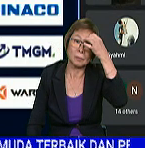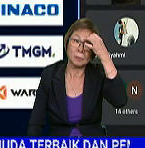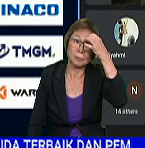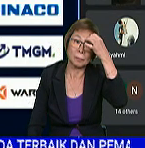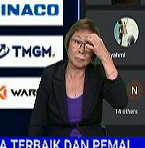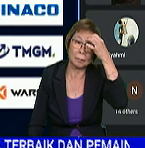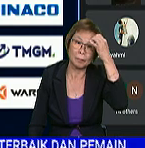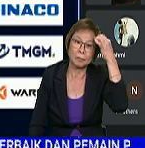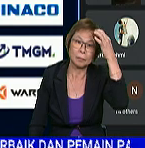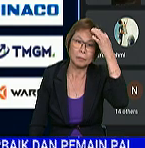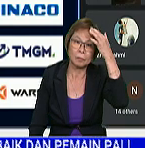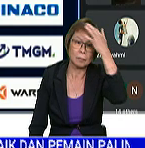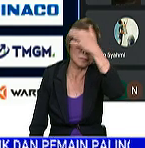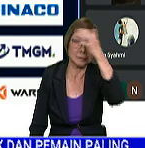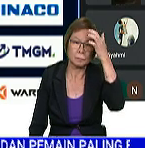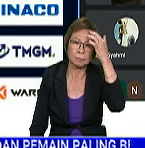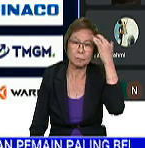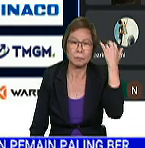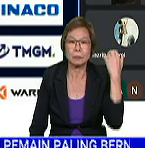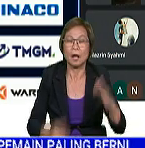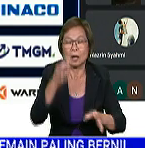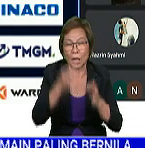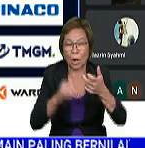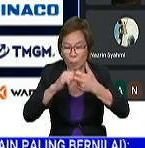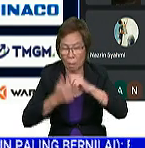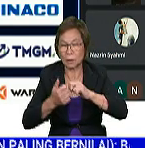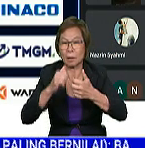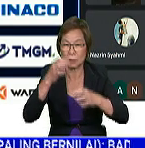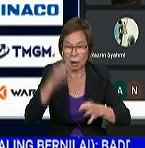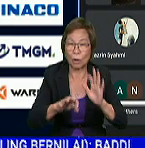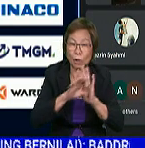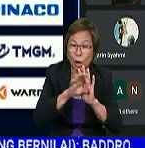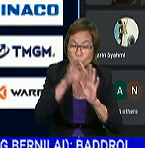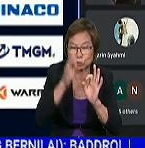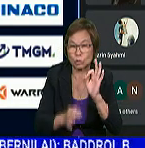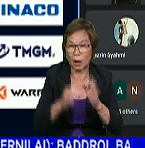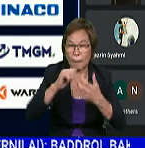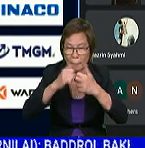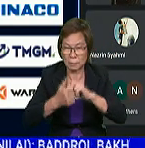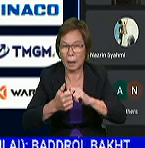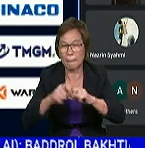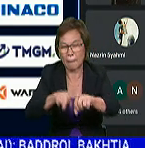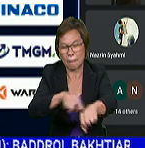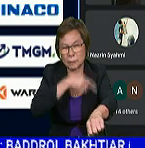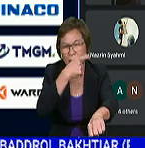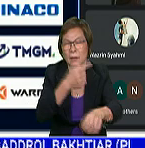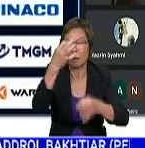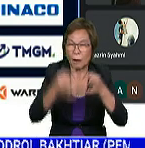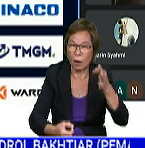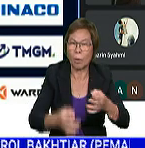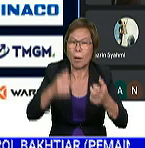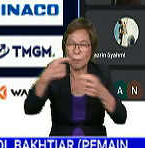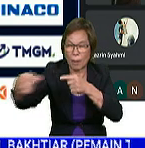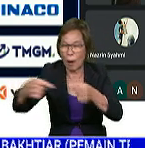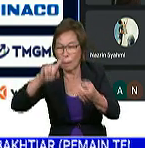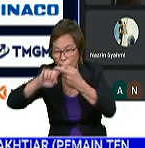Sebenarnya, kalau ada masalah latihan yang panjang, kalau ada perlawanan-perlawanan pesawat,